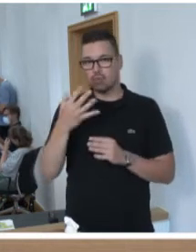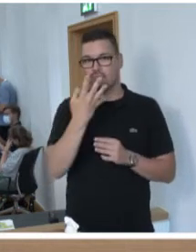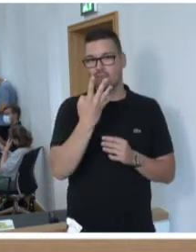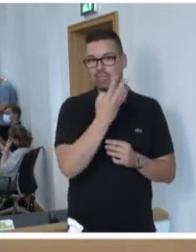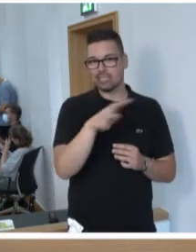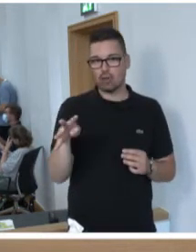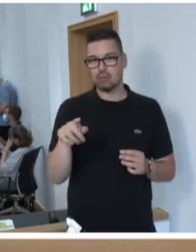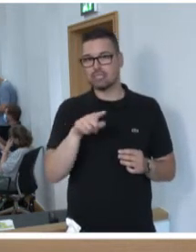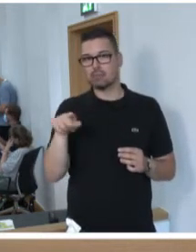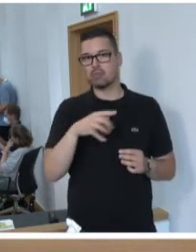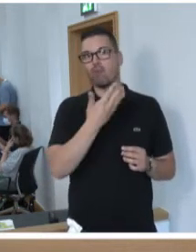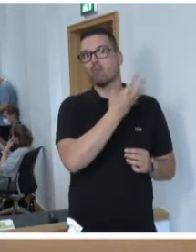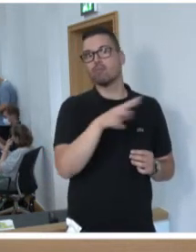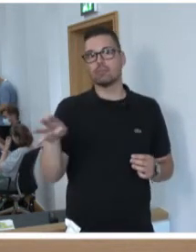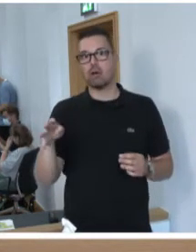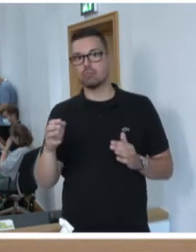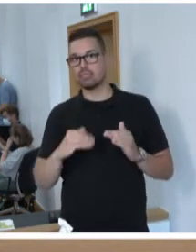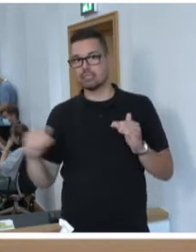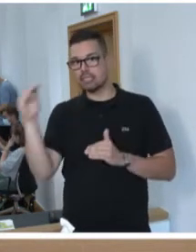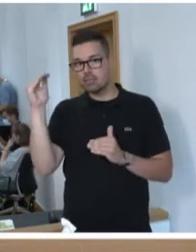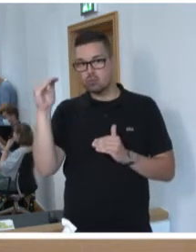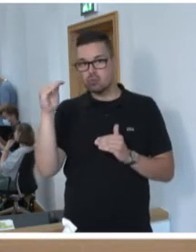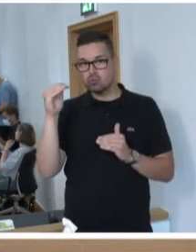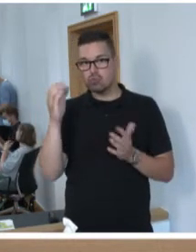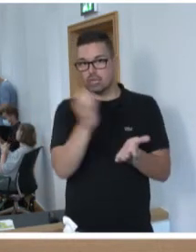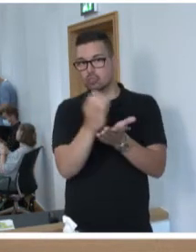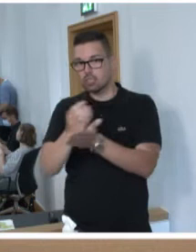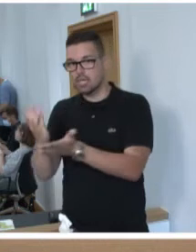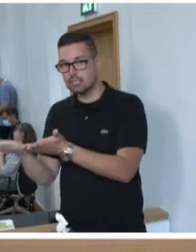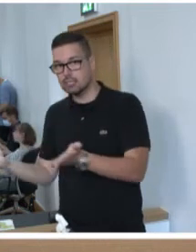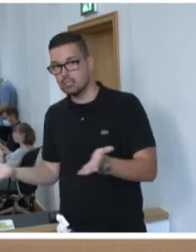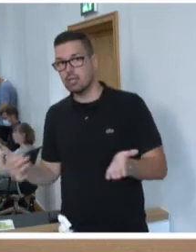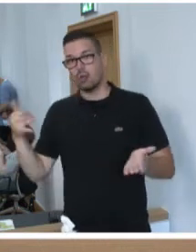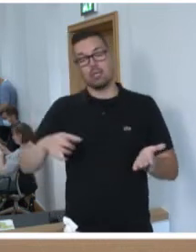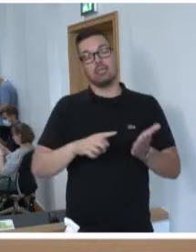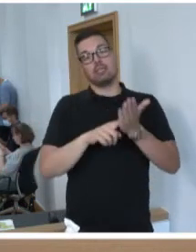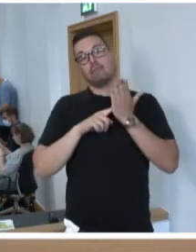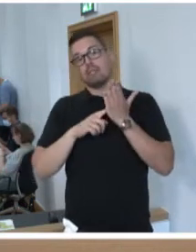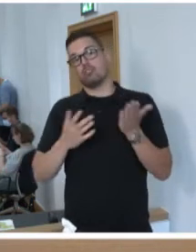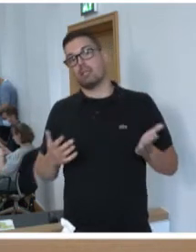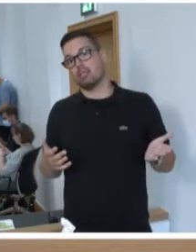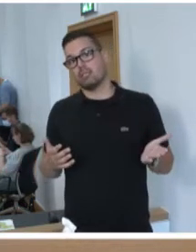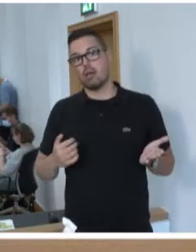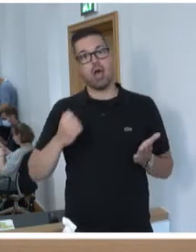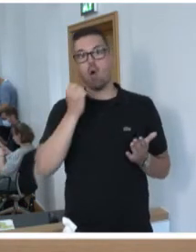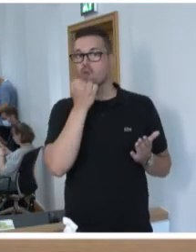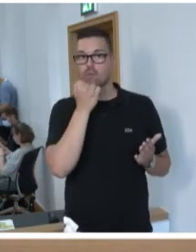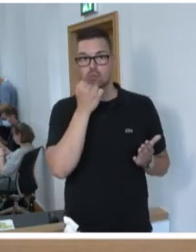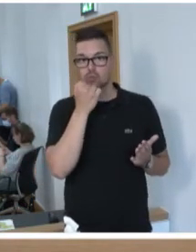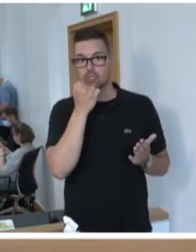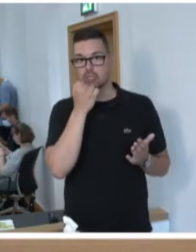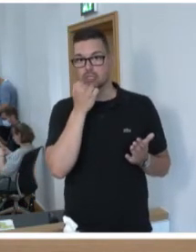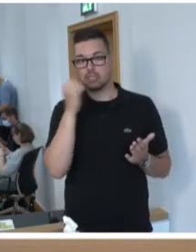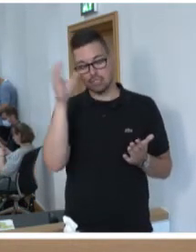Arbeitsplätze im Umfeld von Ford. Heute müssen wir feststellen, diese Hoffnungen sind